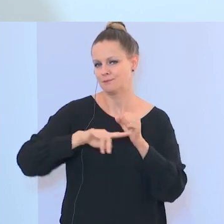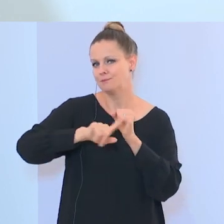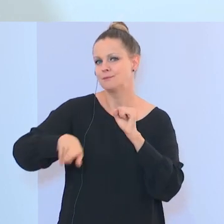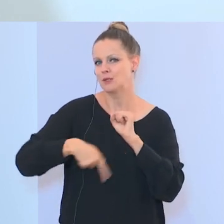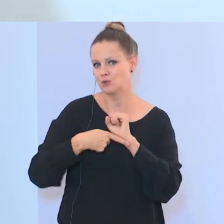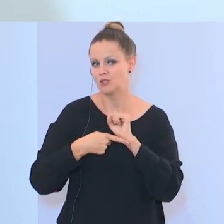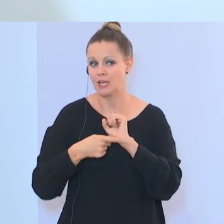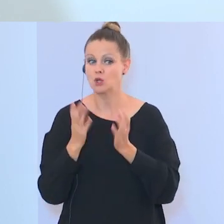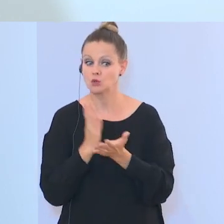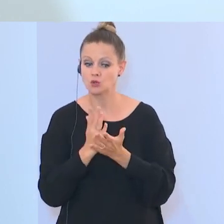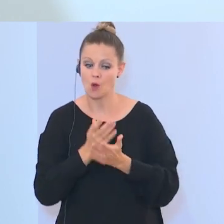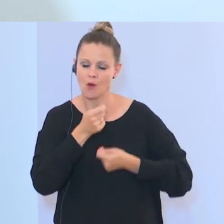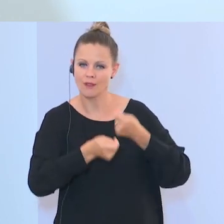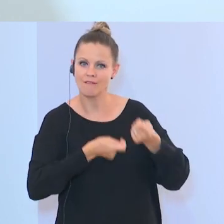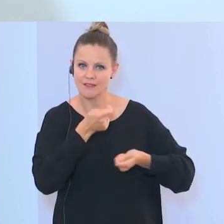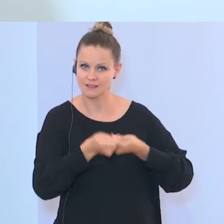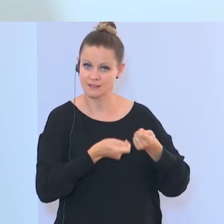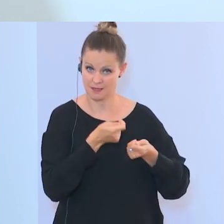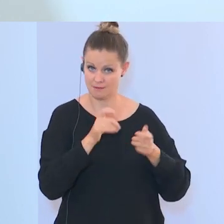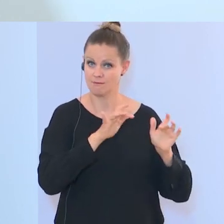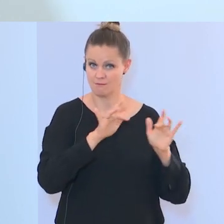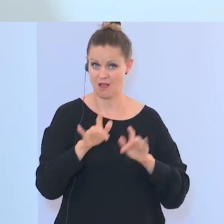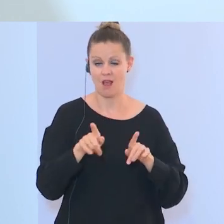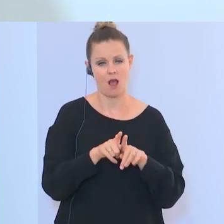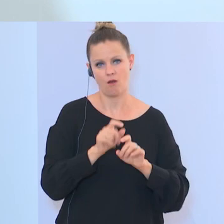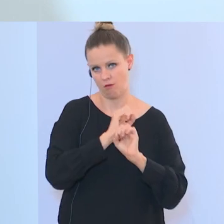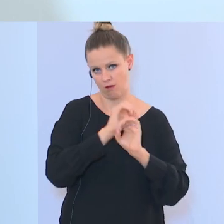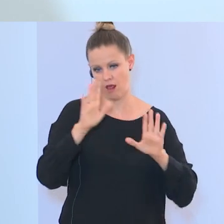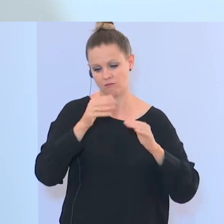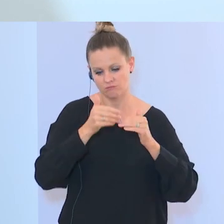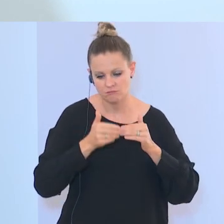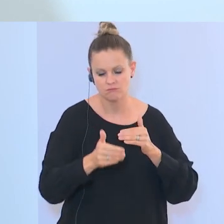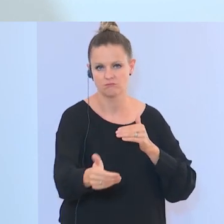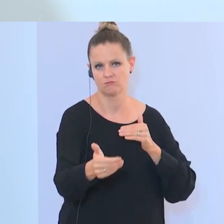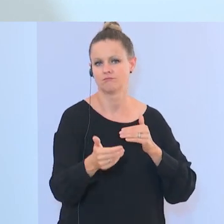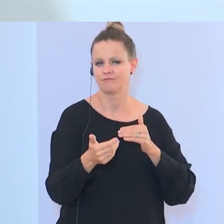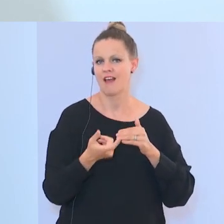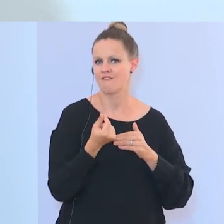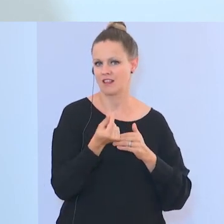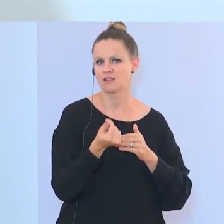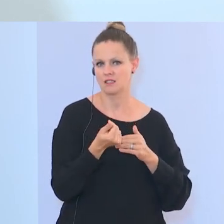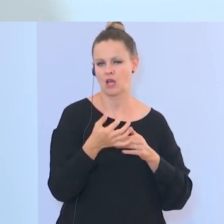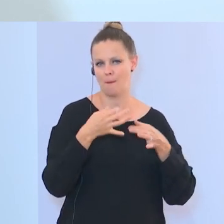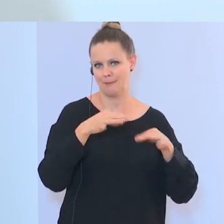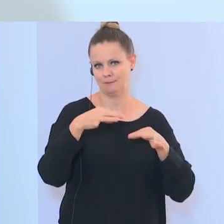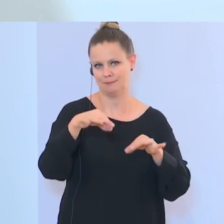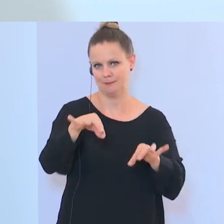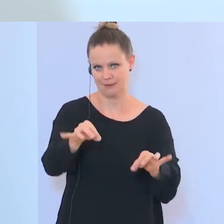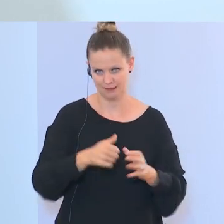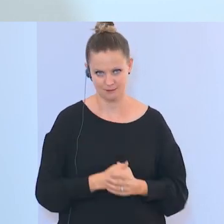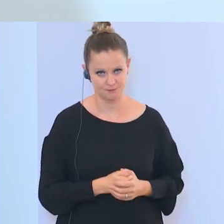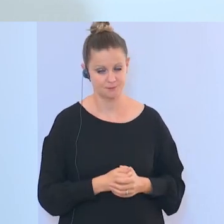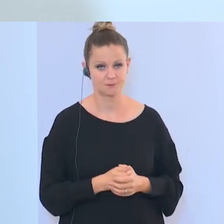investiert und selbstverständlich wird auch die Finanzierung für die laufenden Jahre sichergestellt. Mit dieser